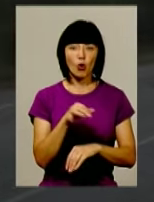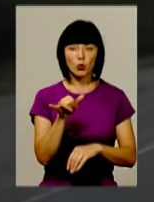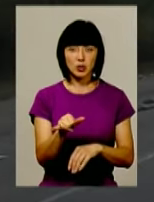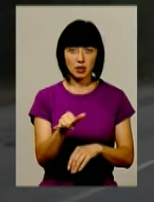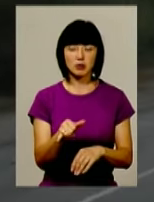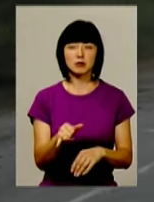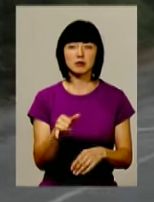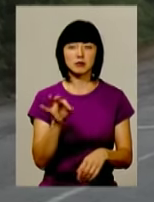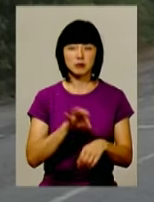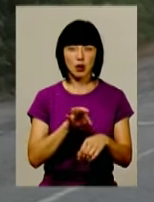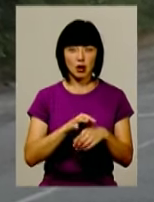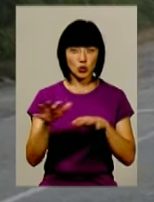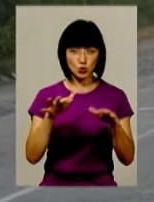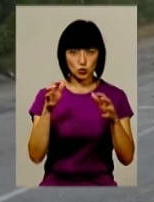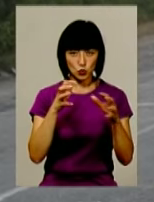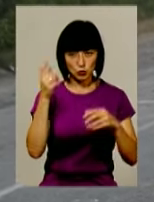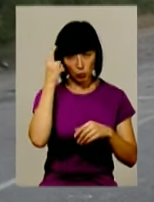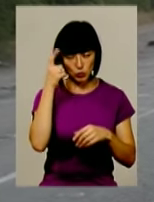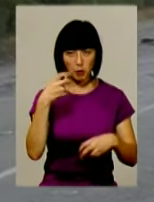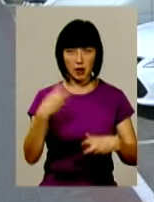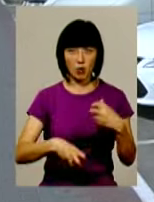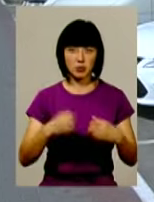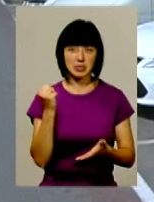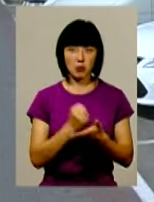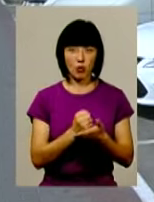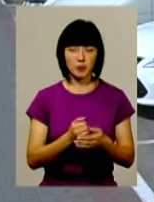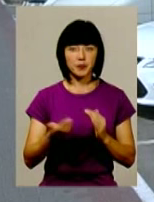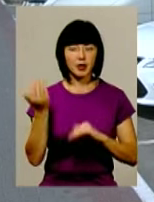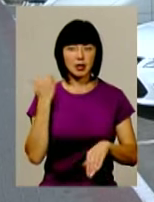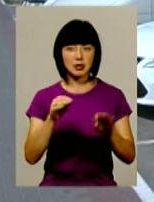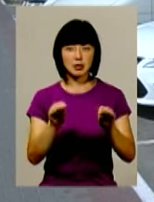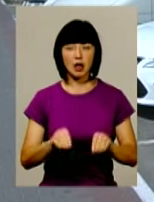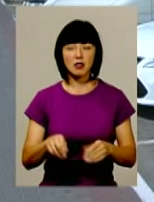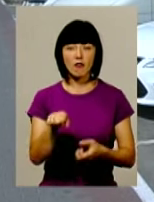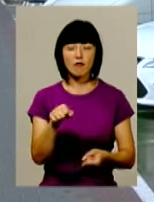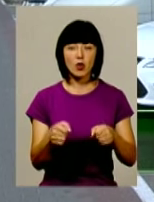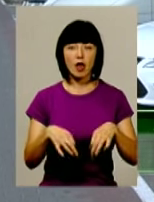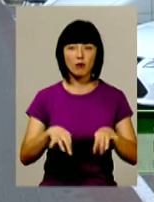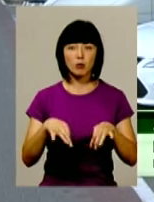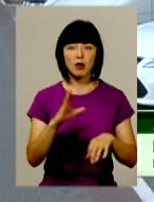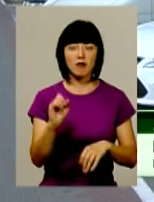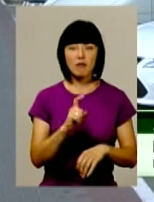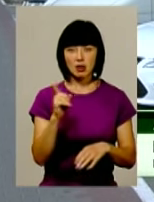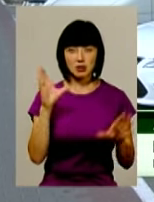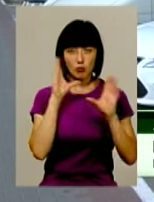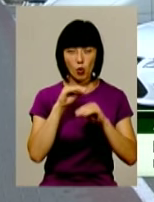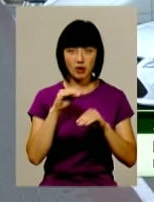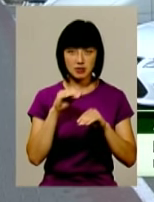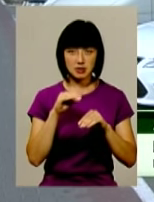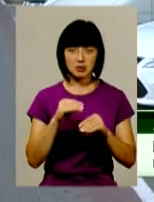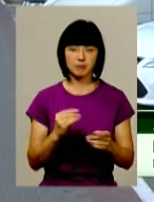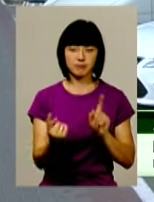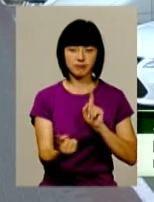діагностують струс головного мозку, переломи та забої. За попередніми даними, водій автомобіля ВАЗ, нехворювався з керуванням,